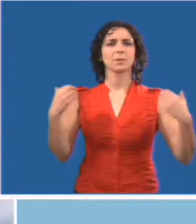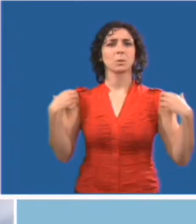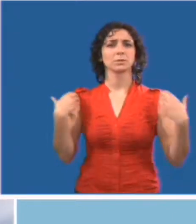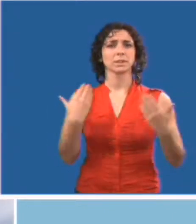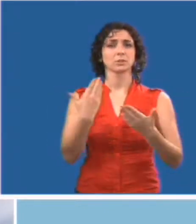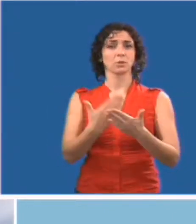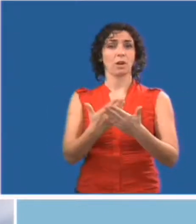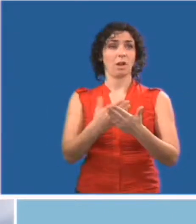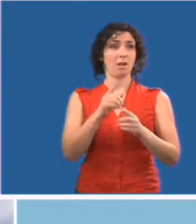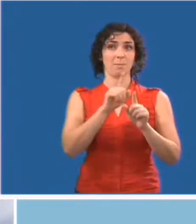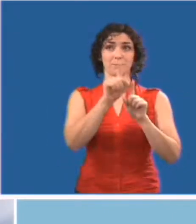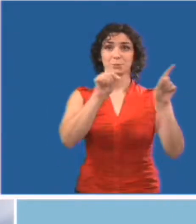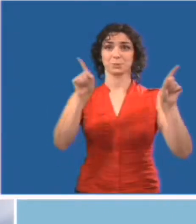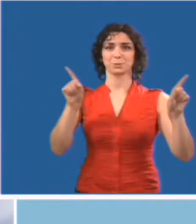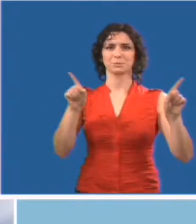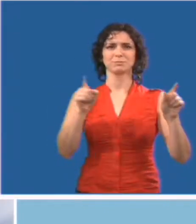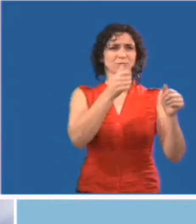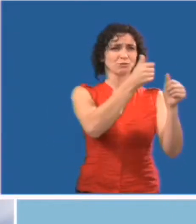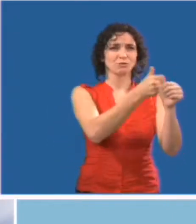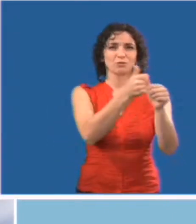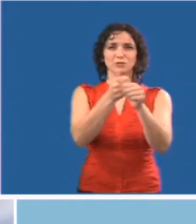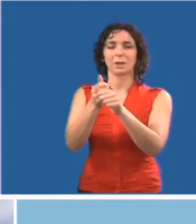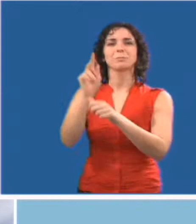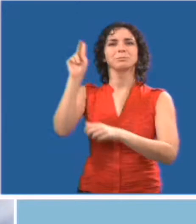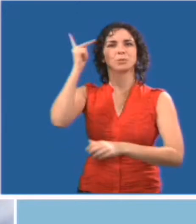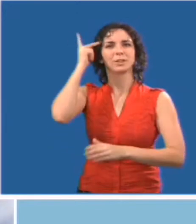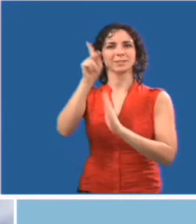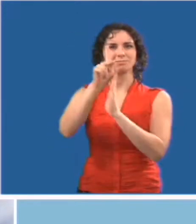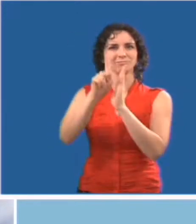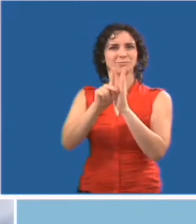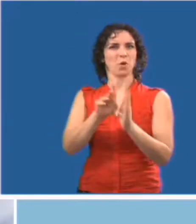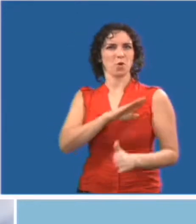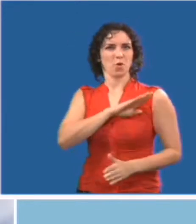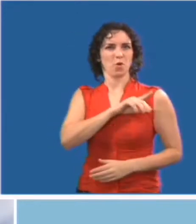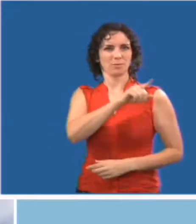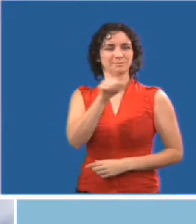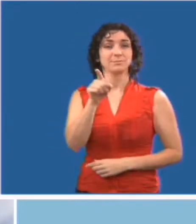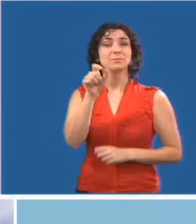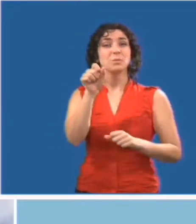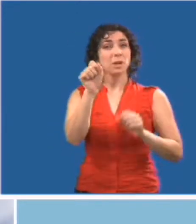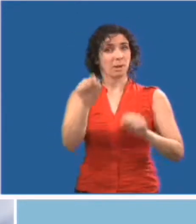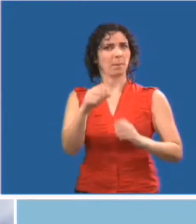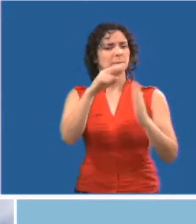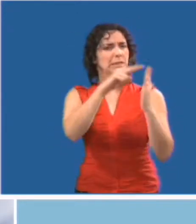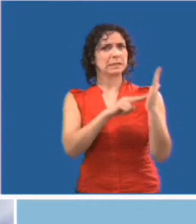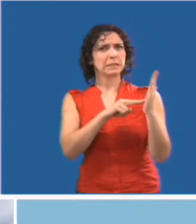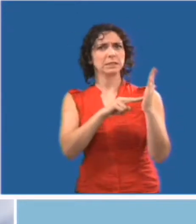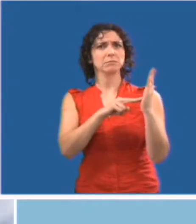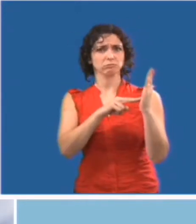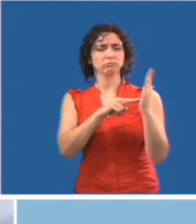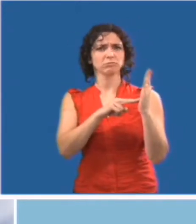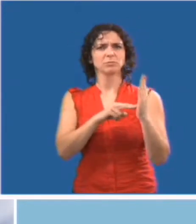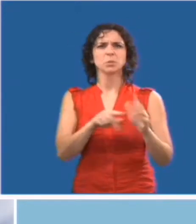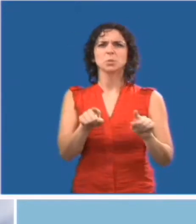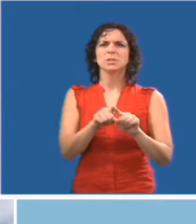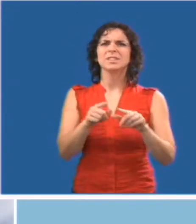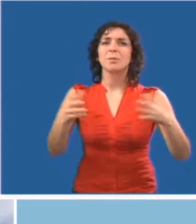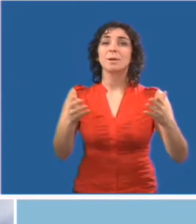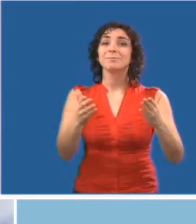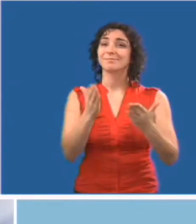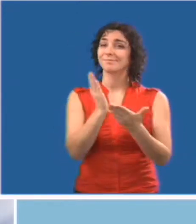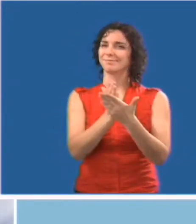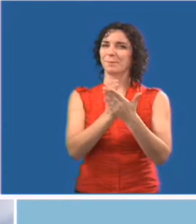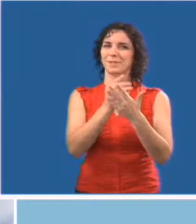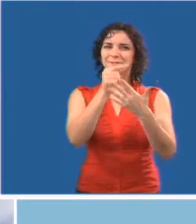différentes sections de cette séance de formation portent sur les politiques et procédures de votre conseil scolaire.